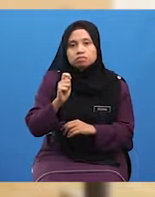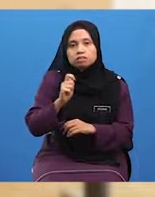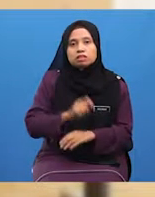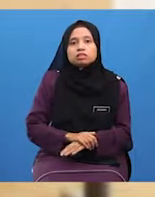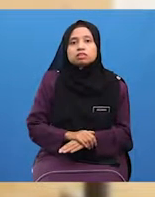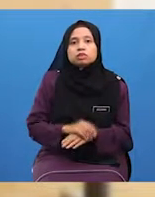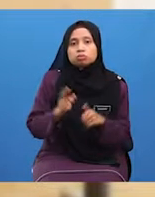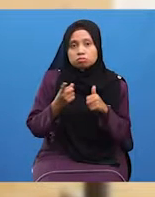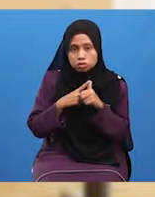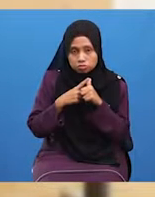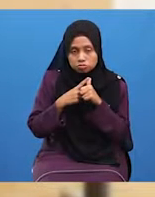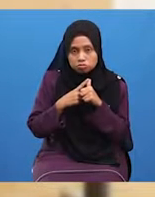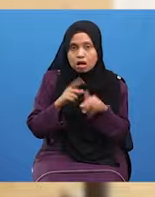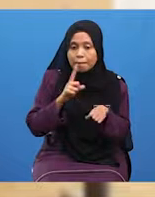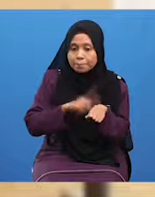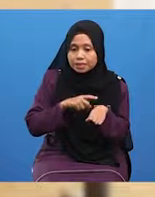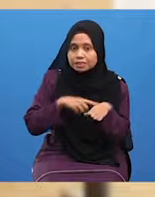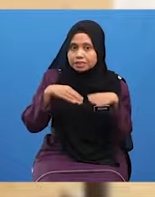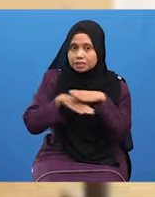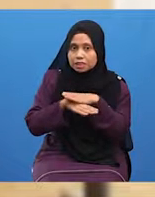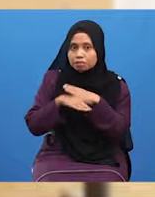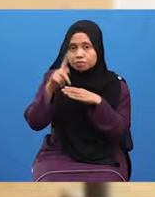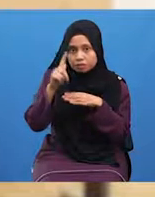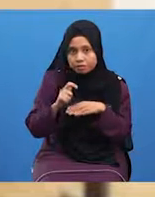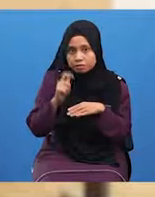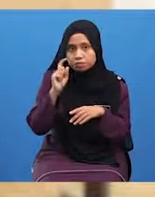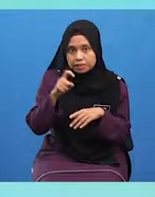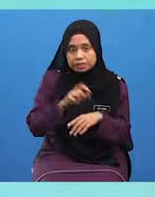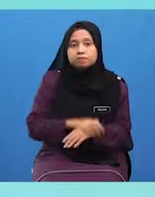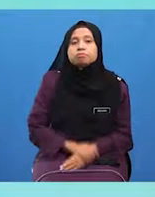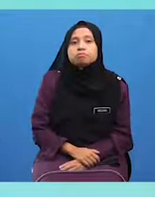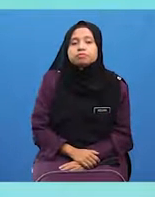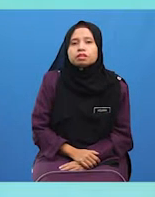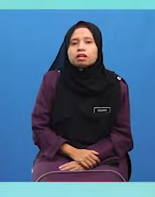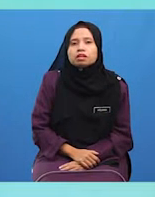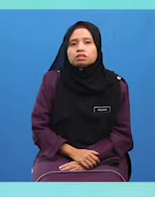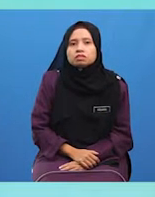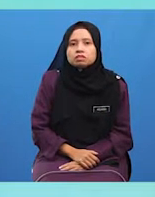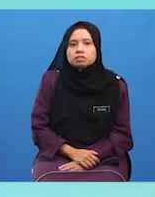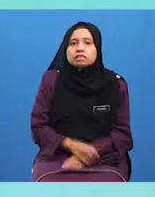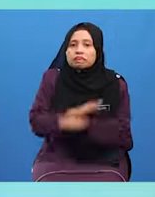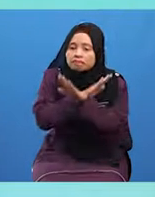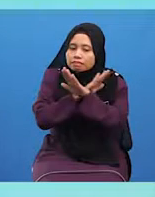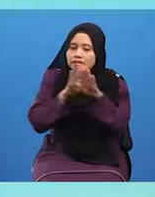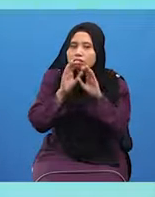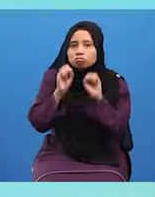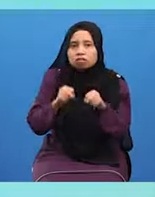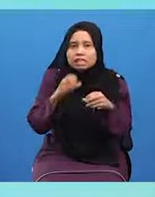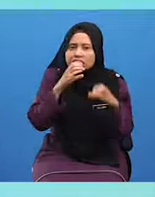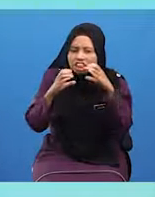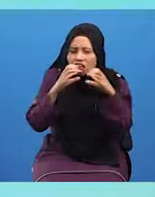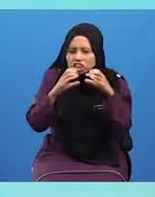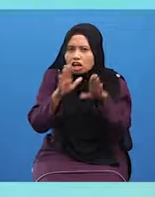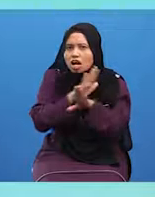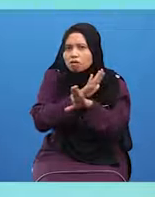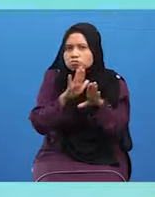Tandas Iaitu Semasa Kodok Hajat Satu Murid-murid